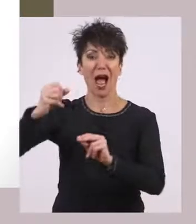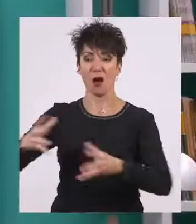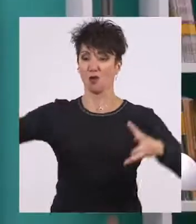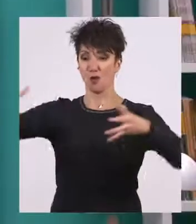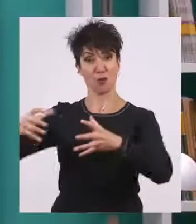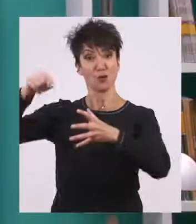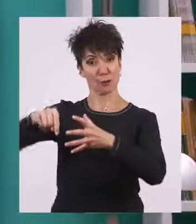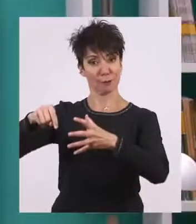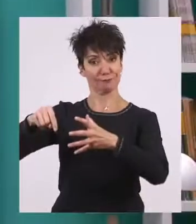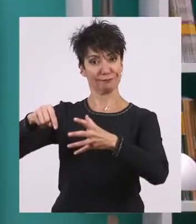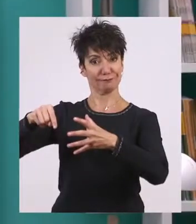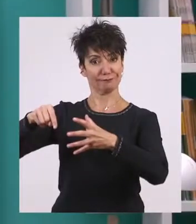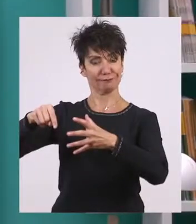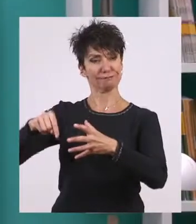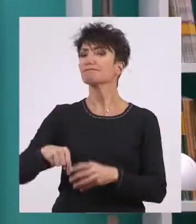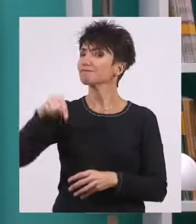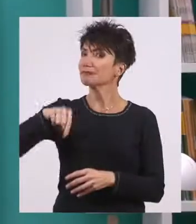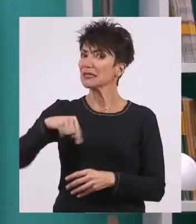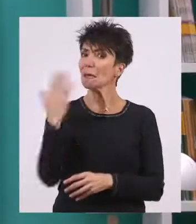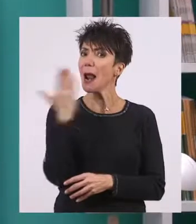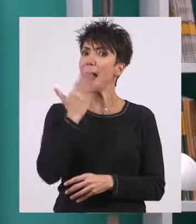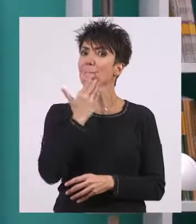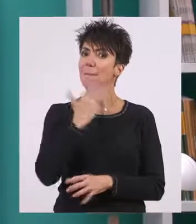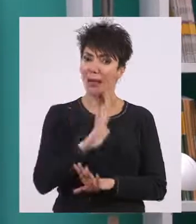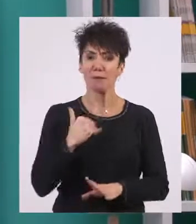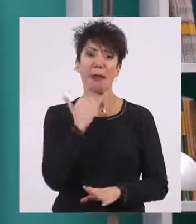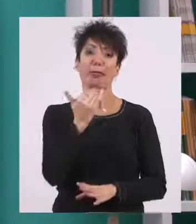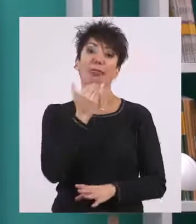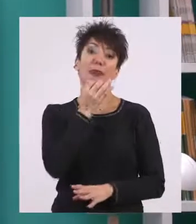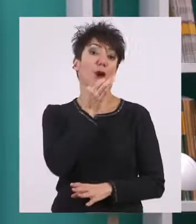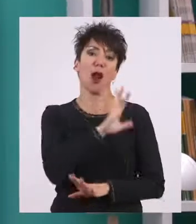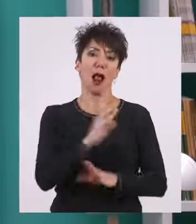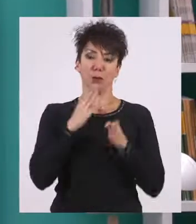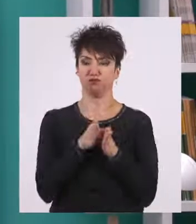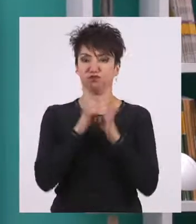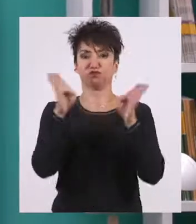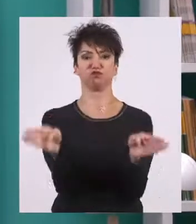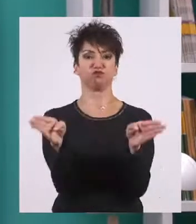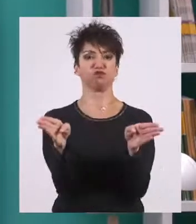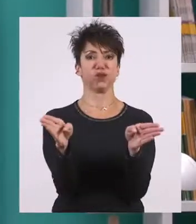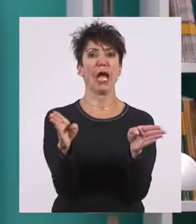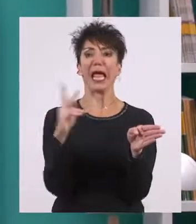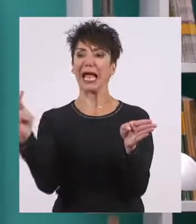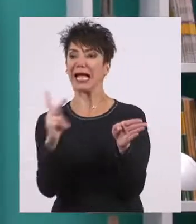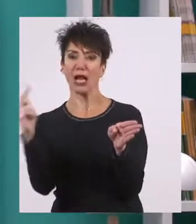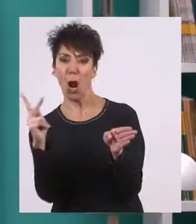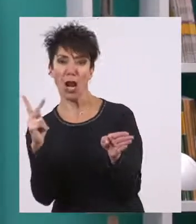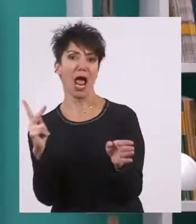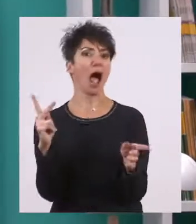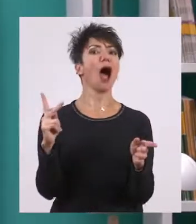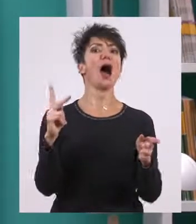Στο σημερινό μας μάθημα δεν μπορούμε να ξεχωρίσουμε κοινωνία και πολίτευμα, γιατί μιλάμε για τη Σπάρτη.